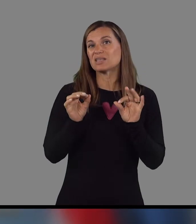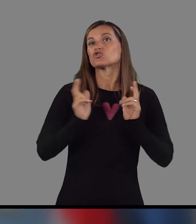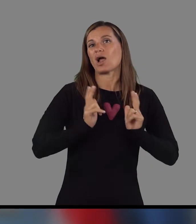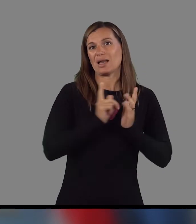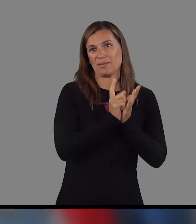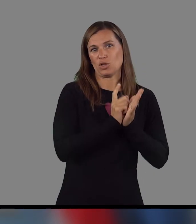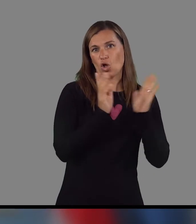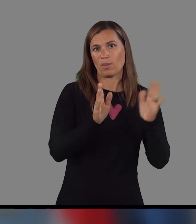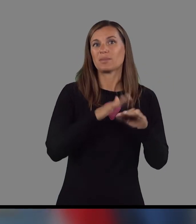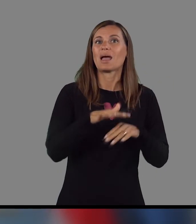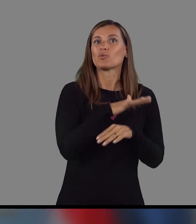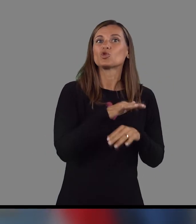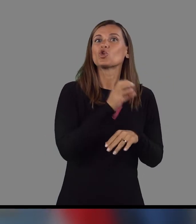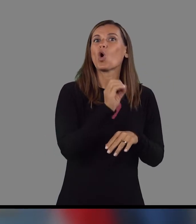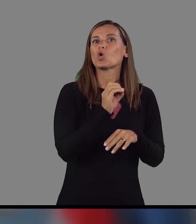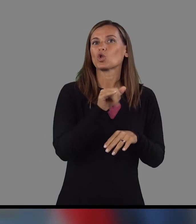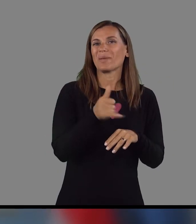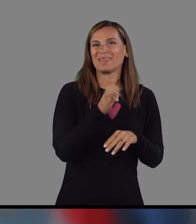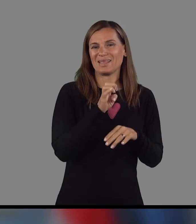čakalnimi dobami na področju ortopedije,